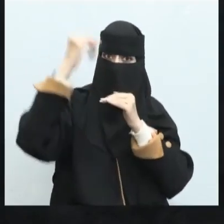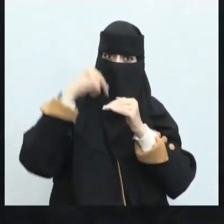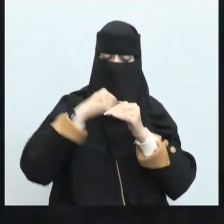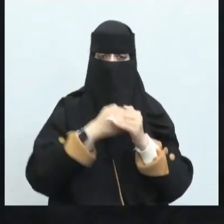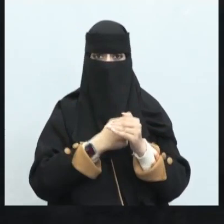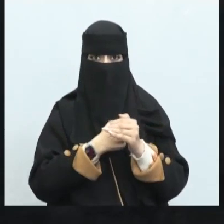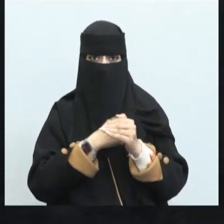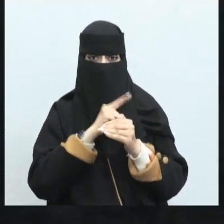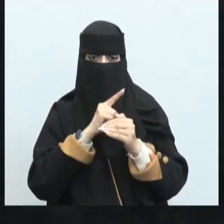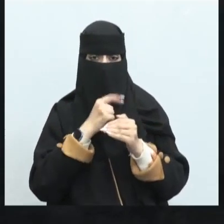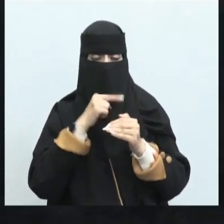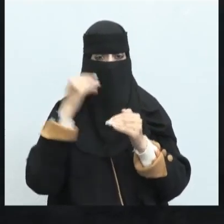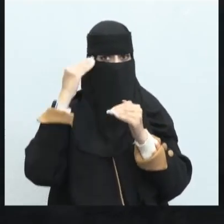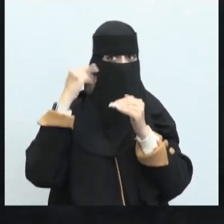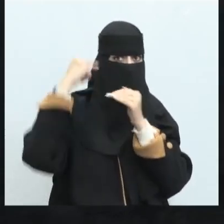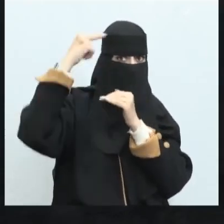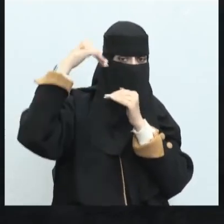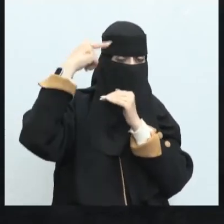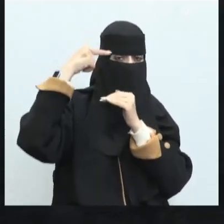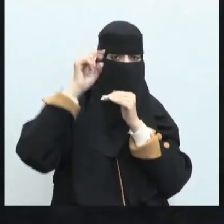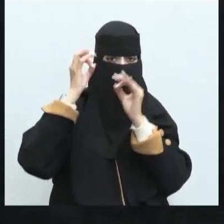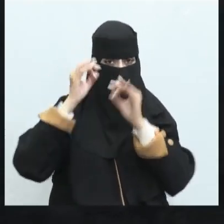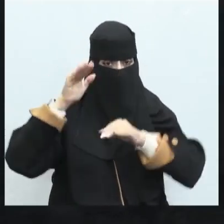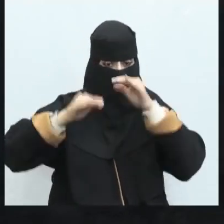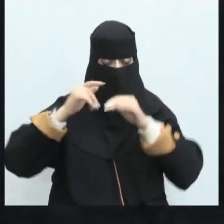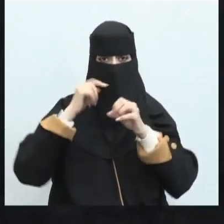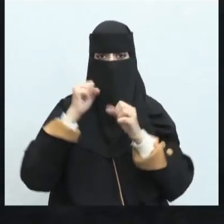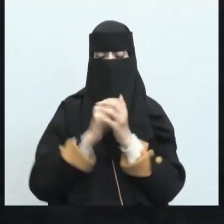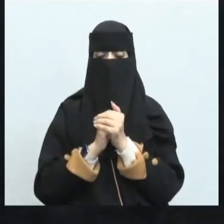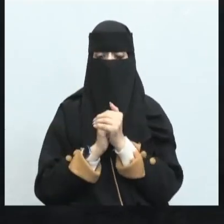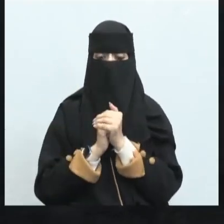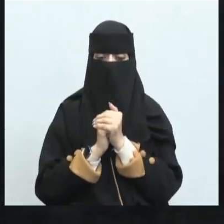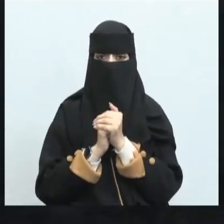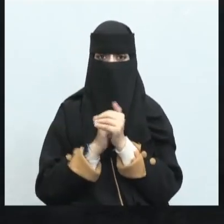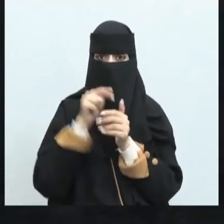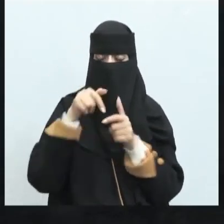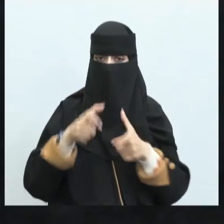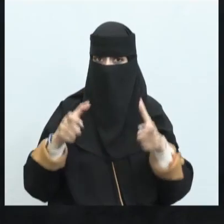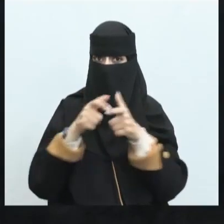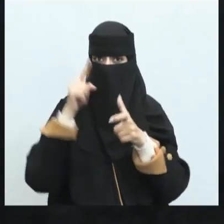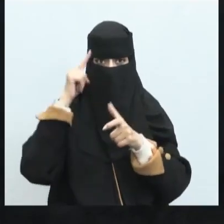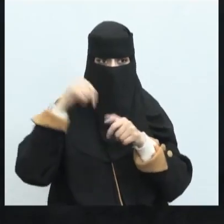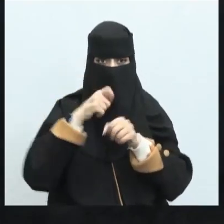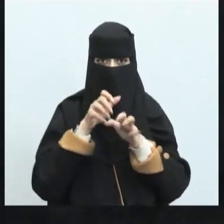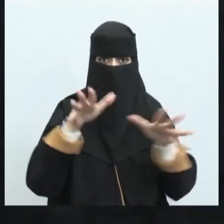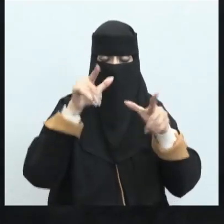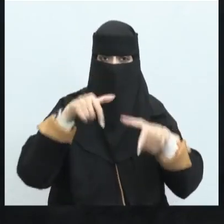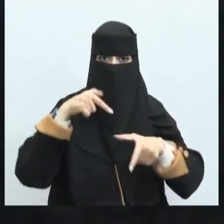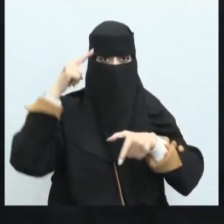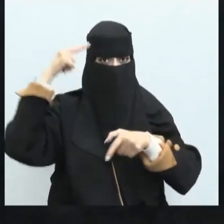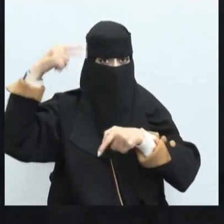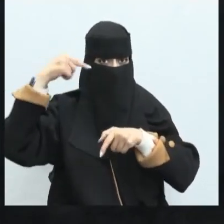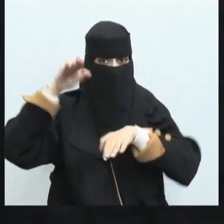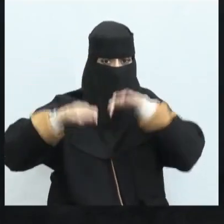العاطفة على العقل أو لا يطغى الهوى هو النفس على العقول بل العقول هي الأرجح نحن في قومنا فنحن دائما نحكم